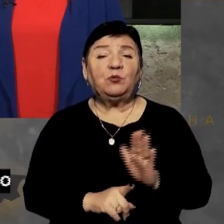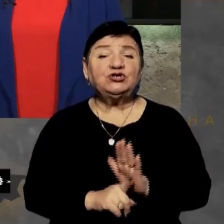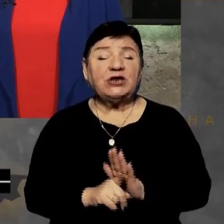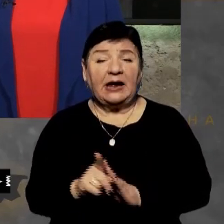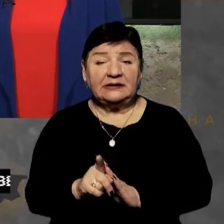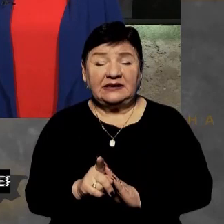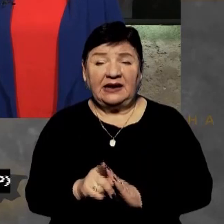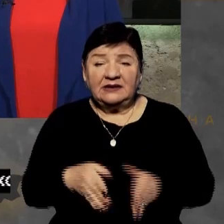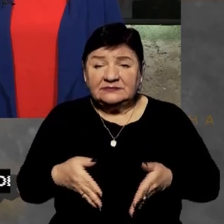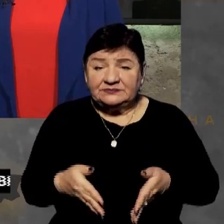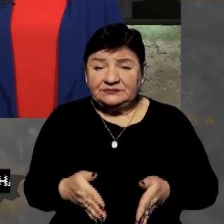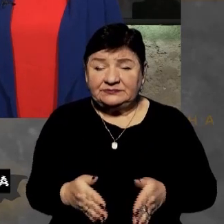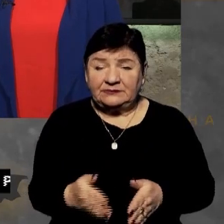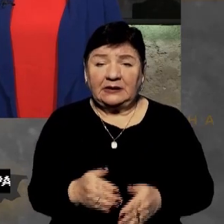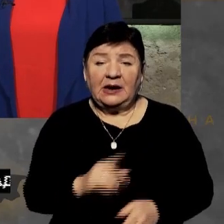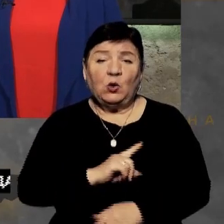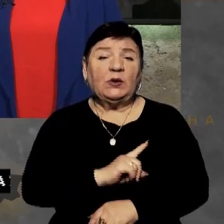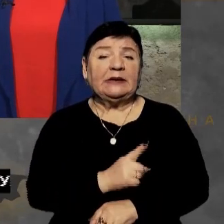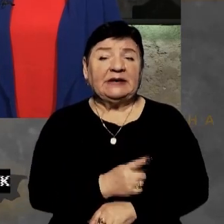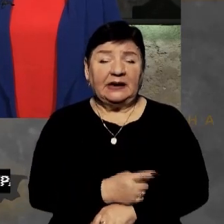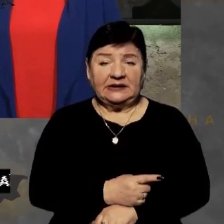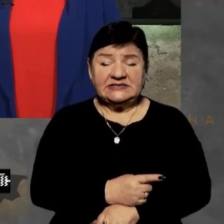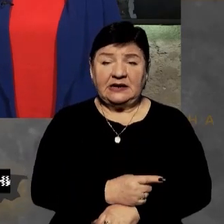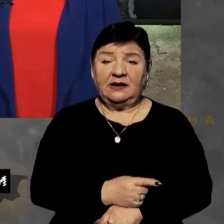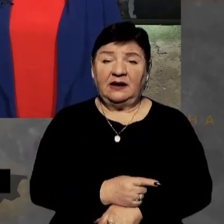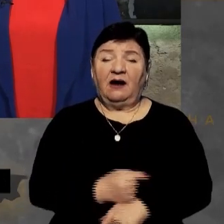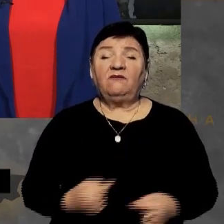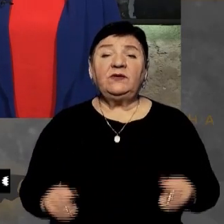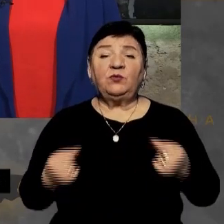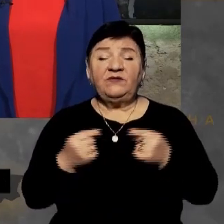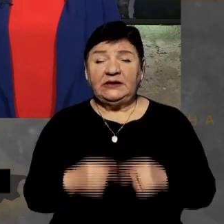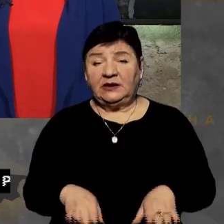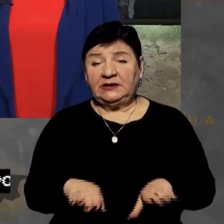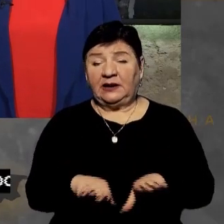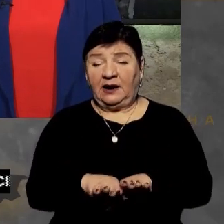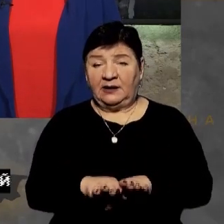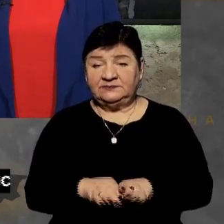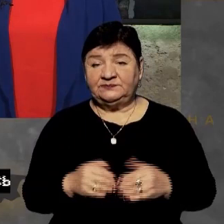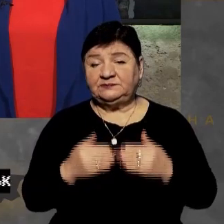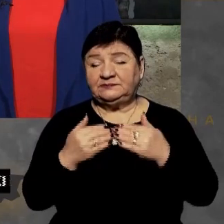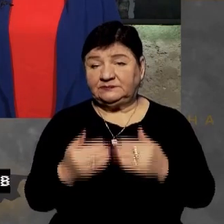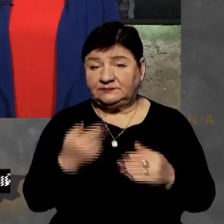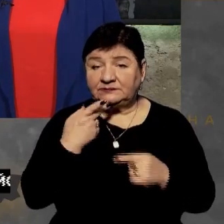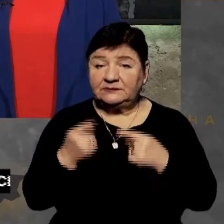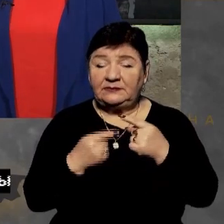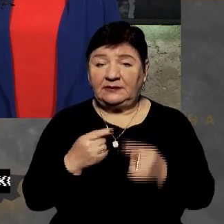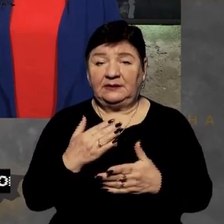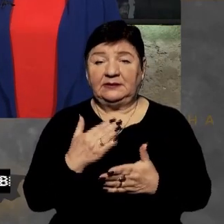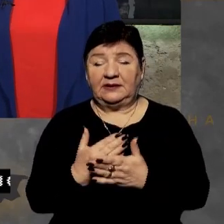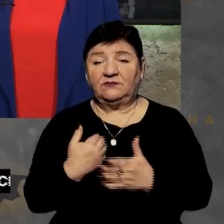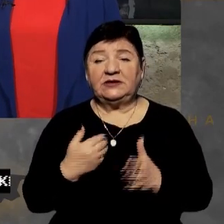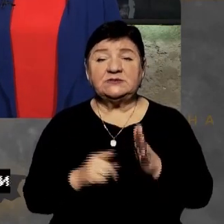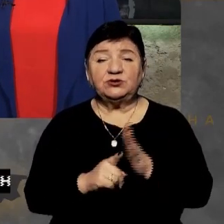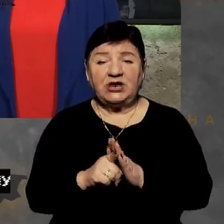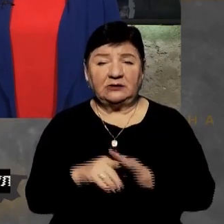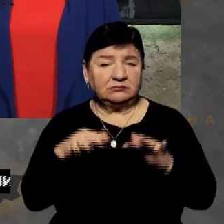рить, акапуватися, закріплятися. Відповідно, така десь у них тактика постійно йде. Вони спочатку